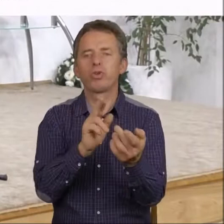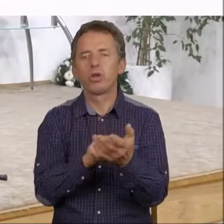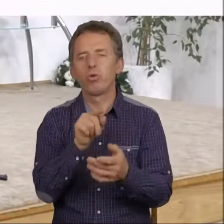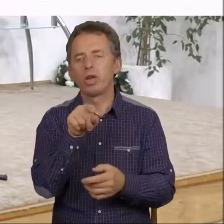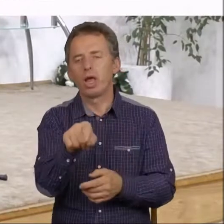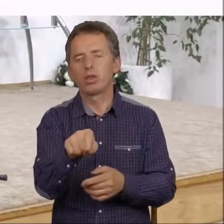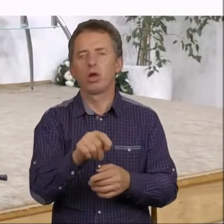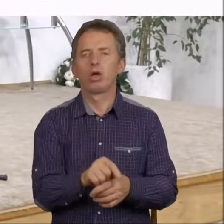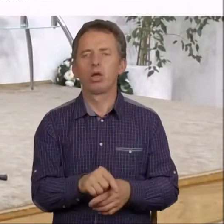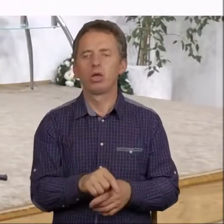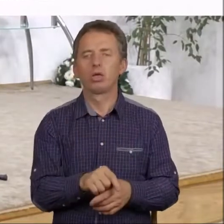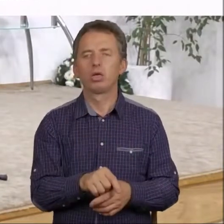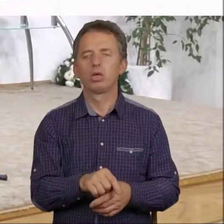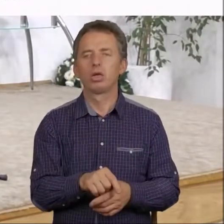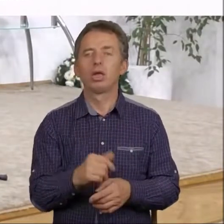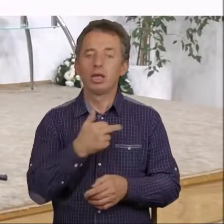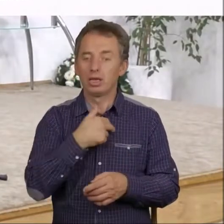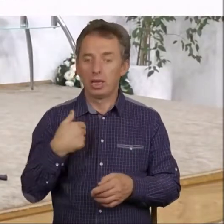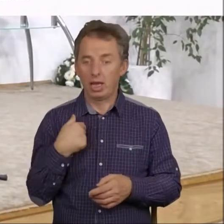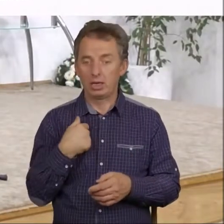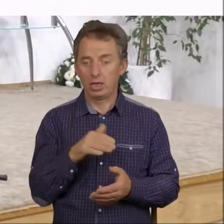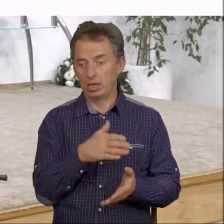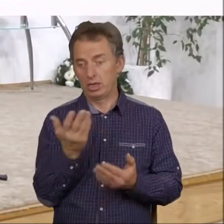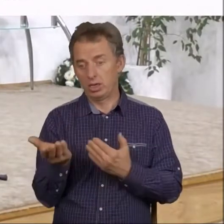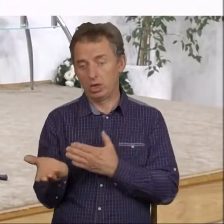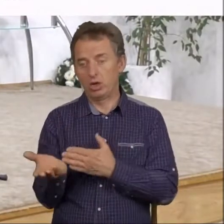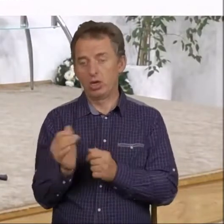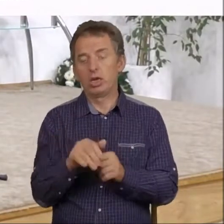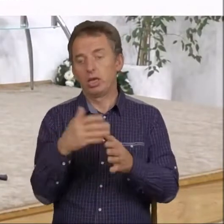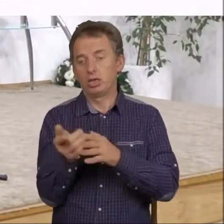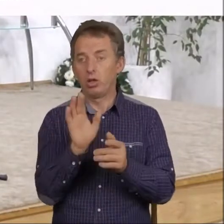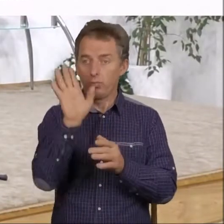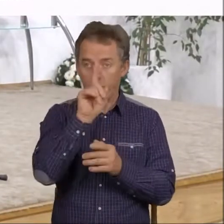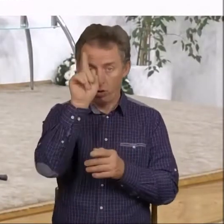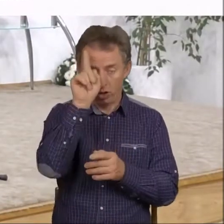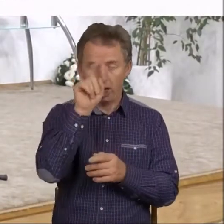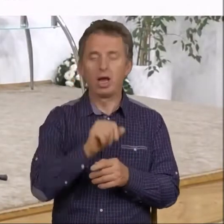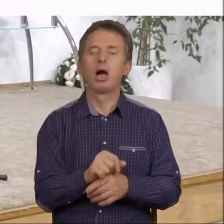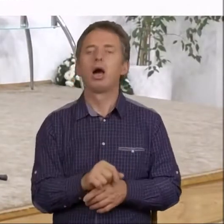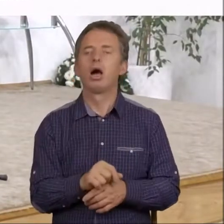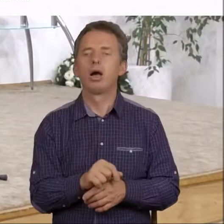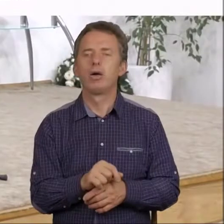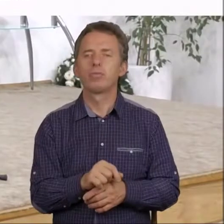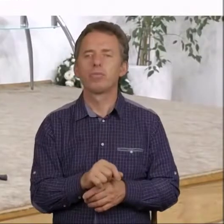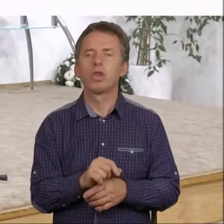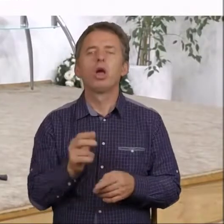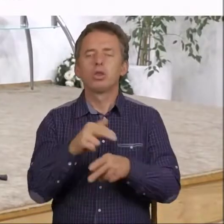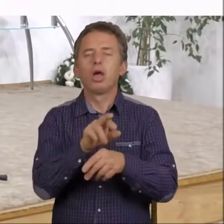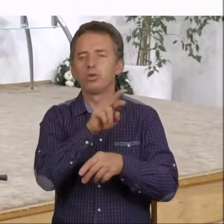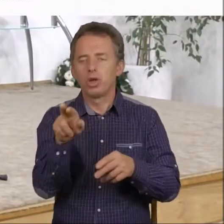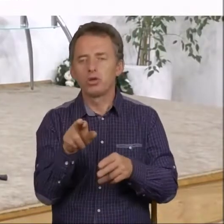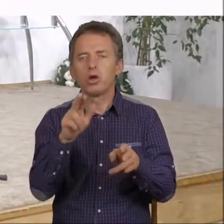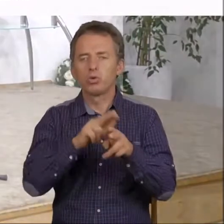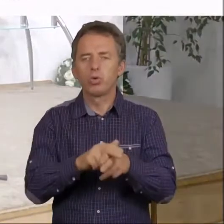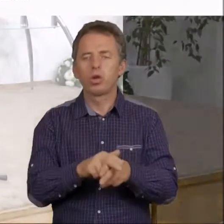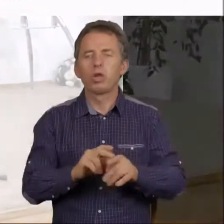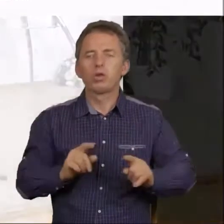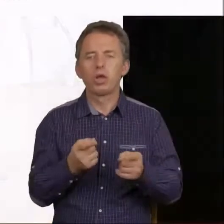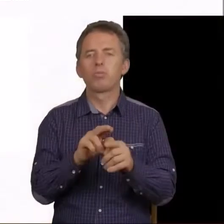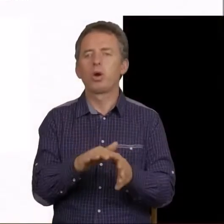Odpowiedzią. No z naszej strony, czyli ze strony Bożej, bo tutaj są rzeczy, które się dzieją po stronie